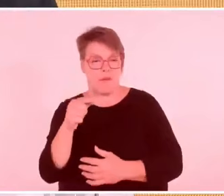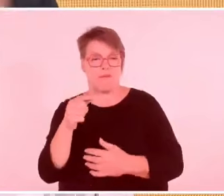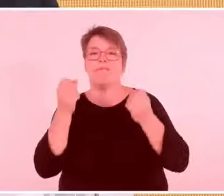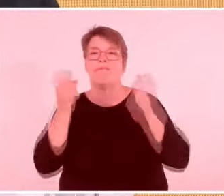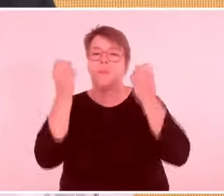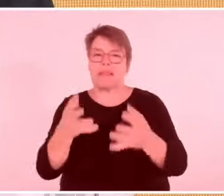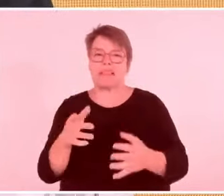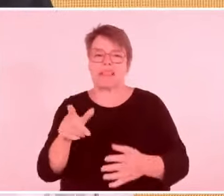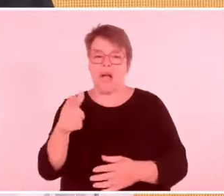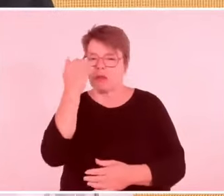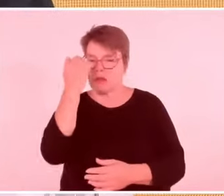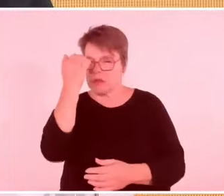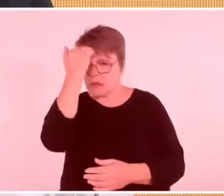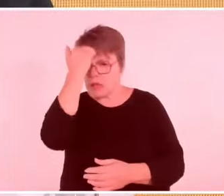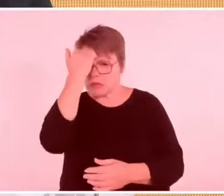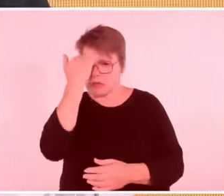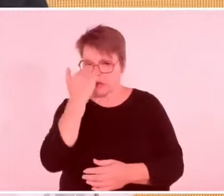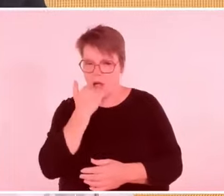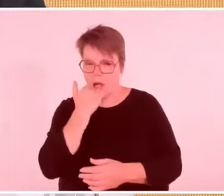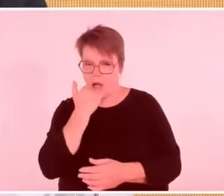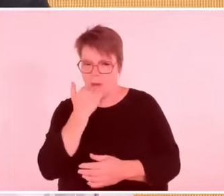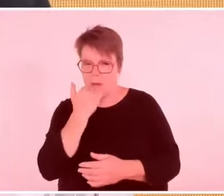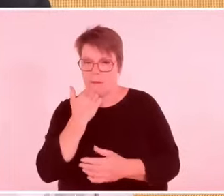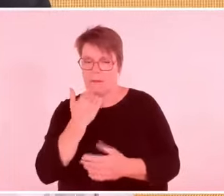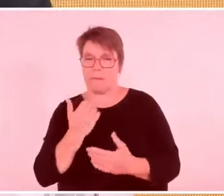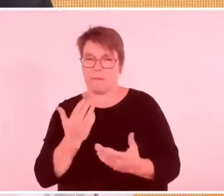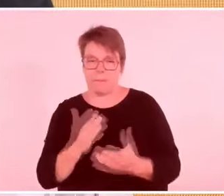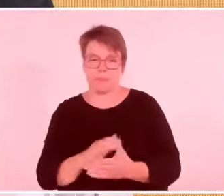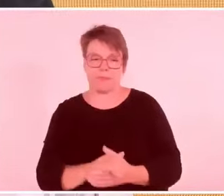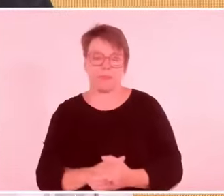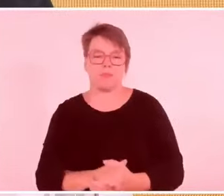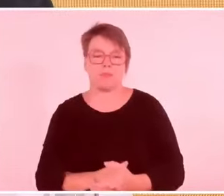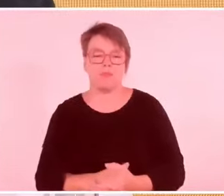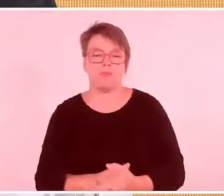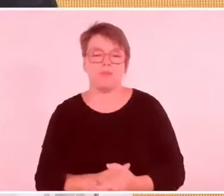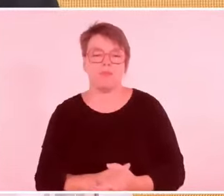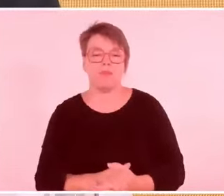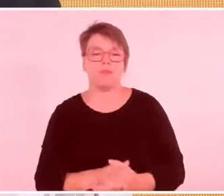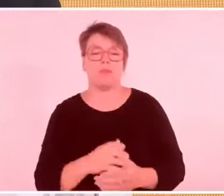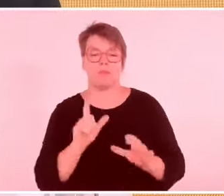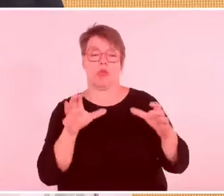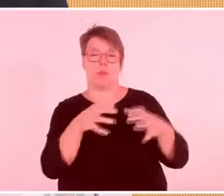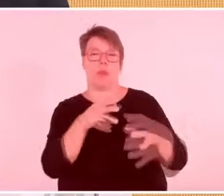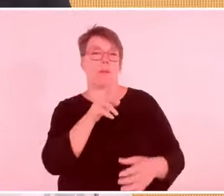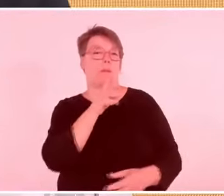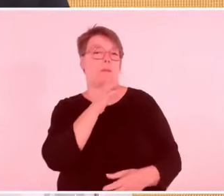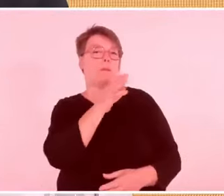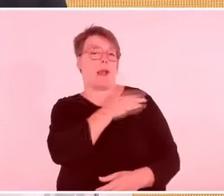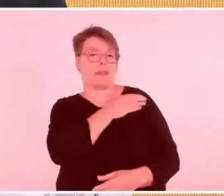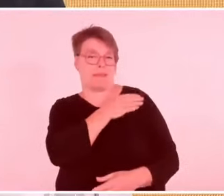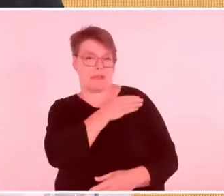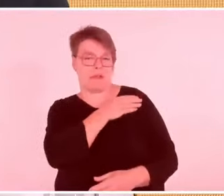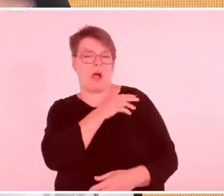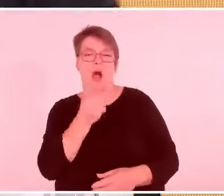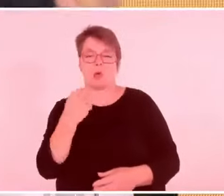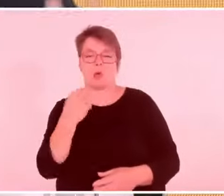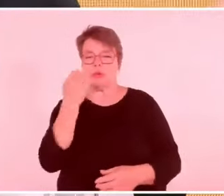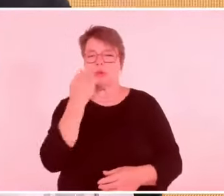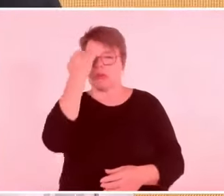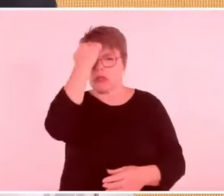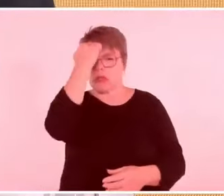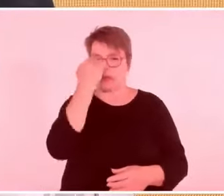Grenze übertreten und haben die Ernte im Kubutz Nahal-Oz geplündert.